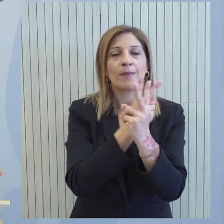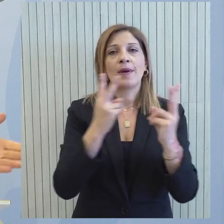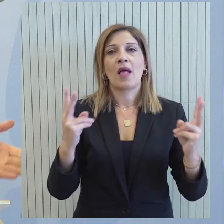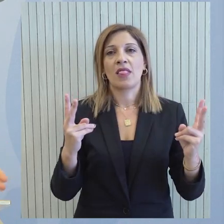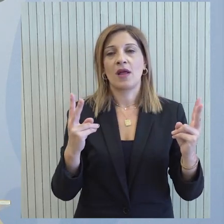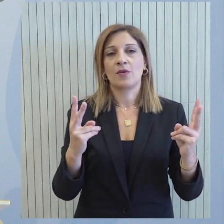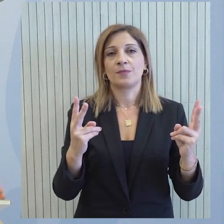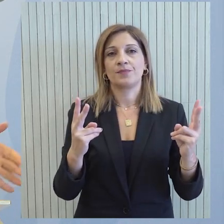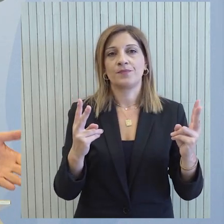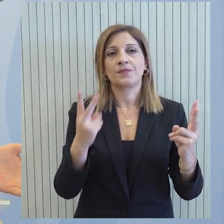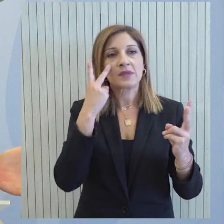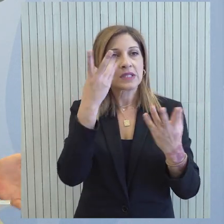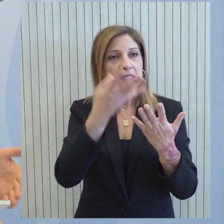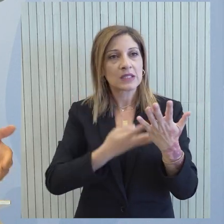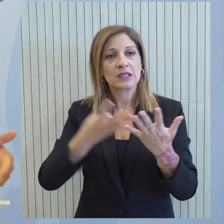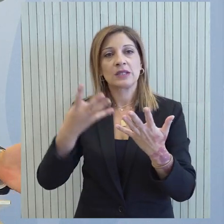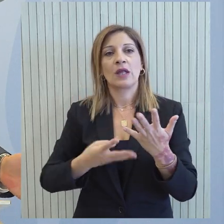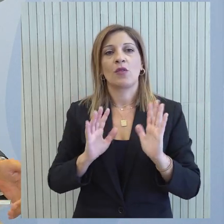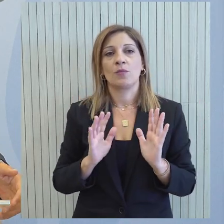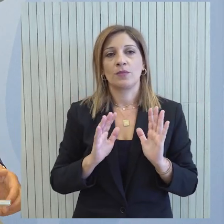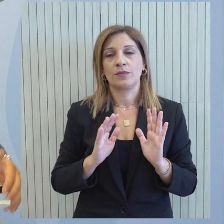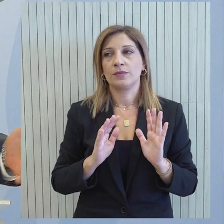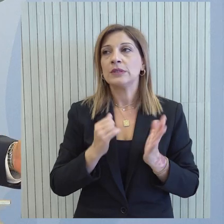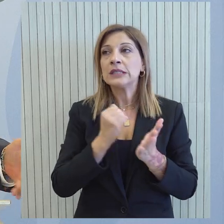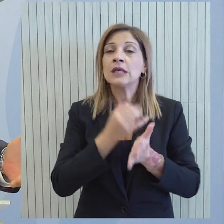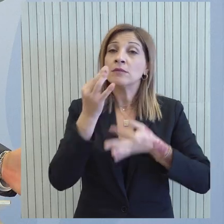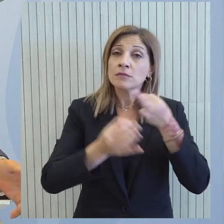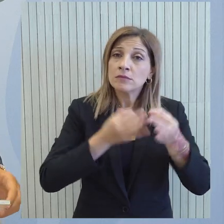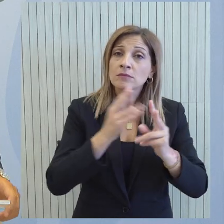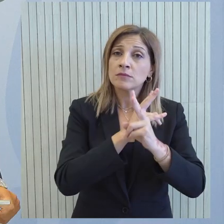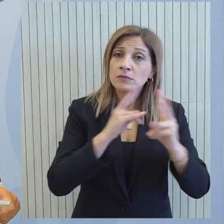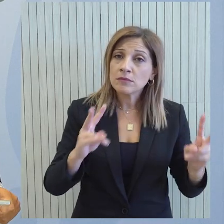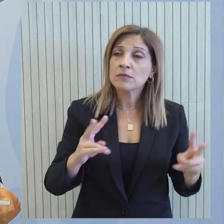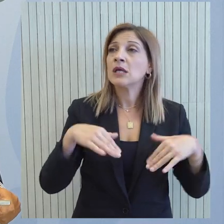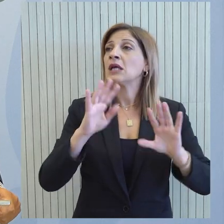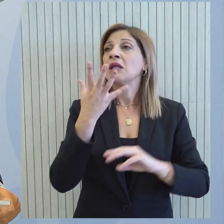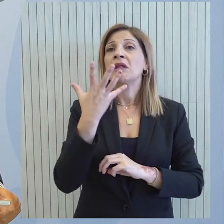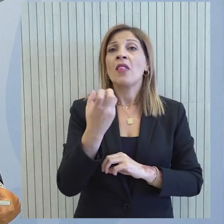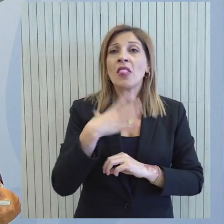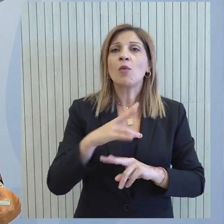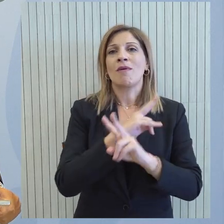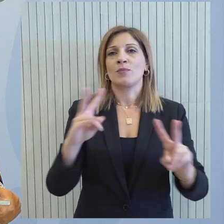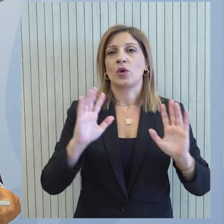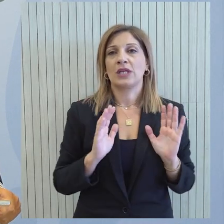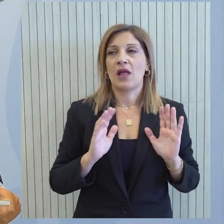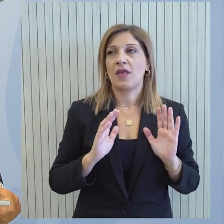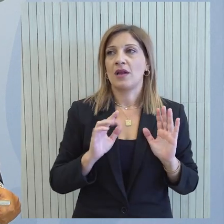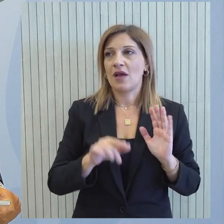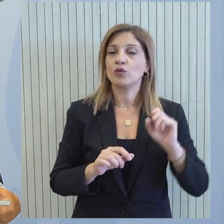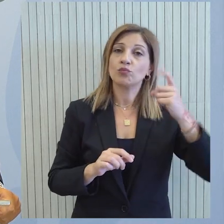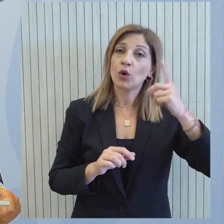πραγματικών δεδομένων και δεδομένων τα οποία δεν χρήζουν διαφορετικής ερμηνείας ή δεν υπάρχουν ας θέλετε ασάφιες